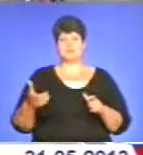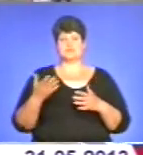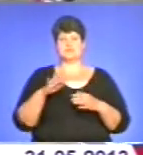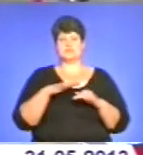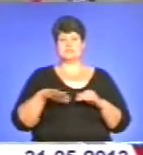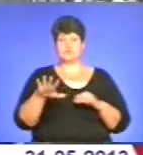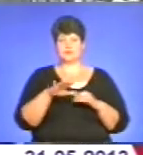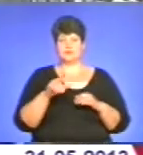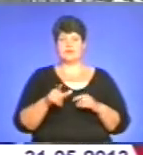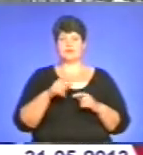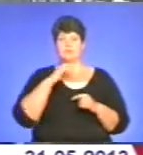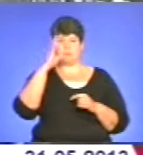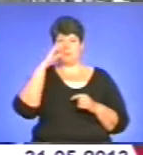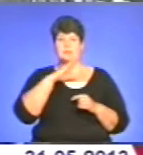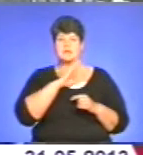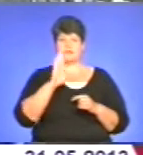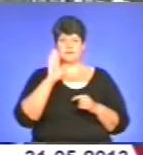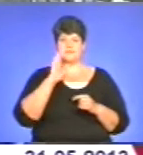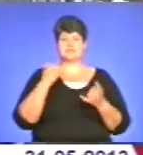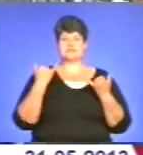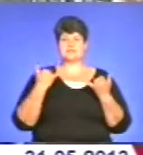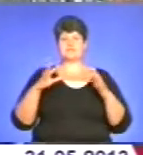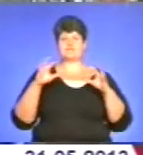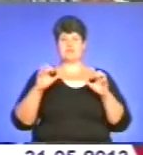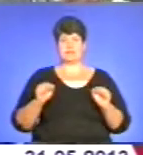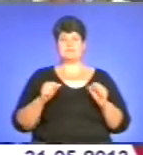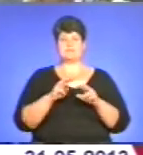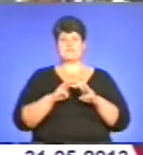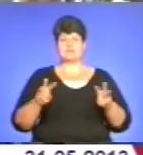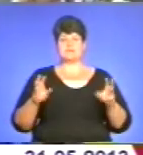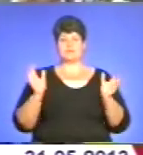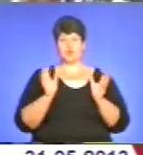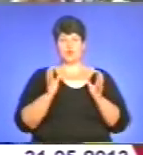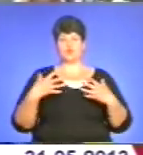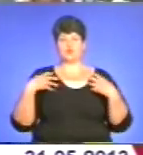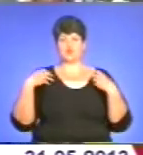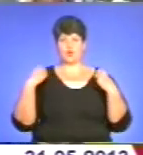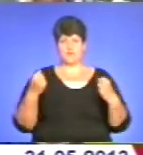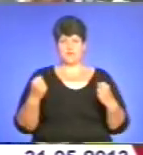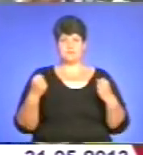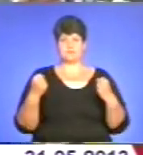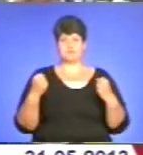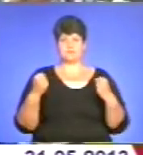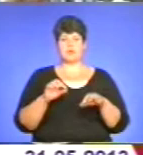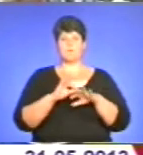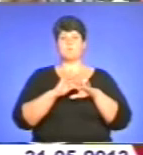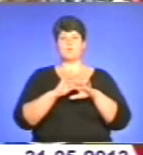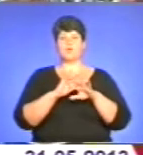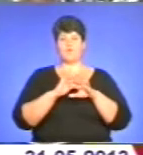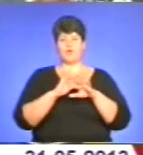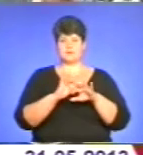увагу батьків. Зараз владою, зокрема Міністерством охорони здоров'я і департаментом, проводиться